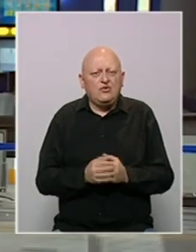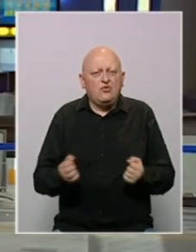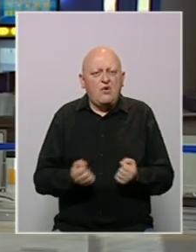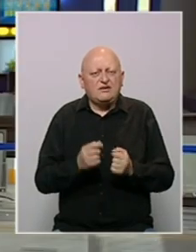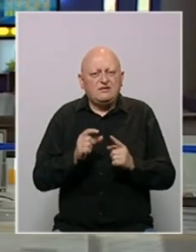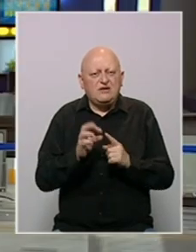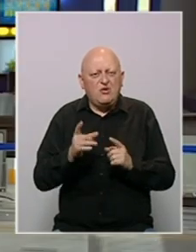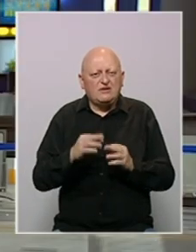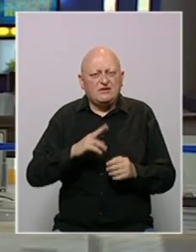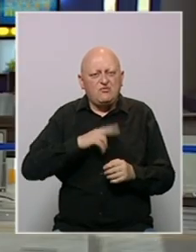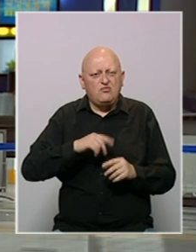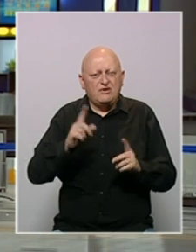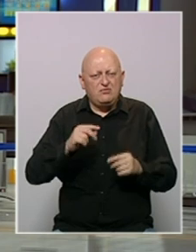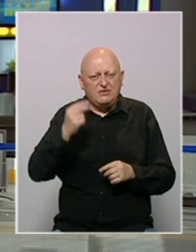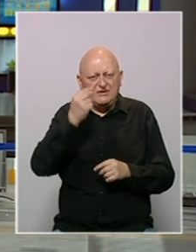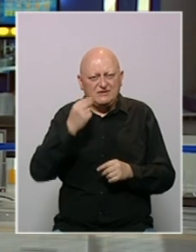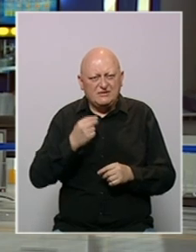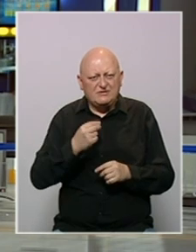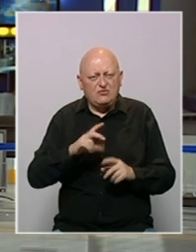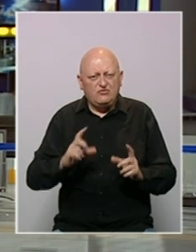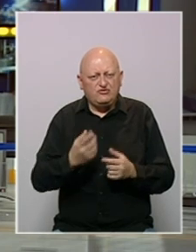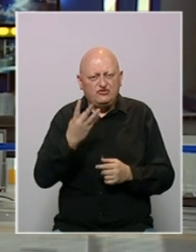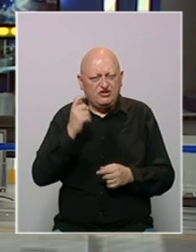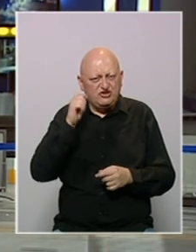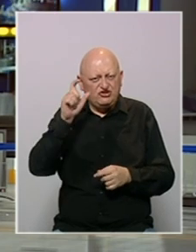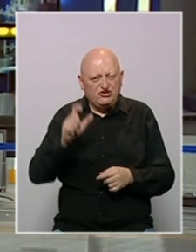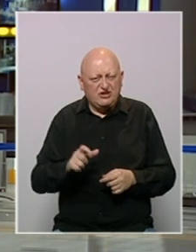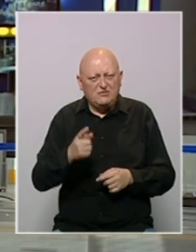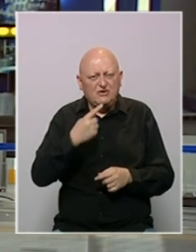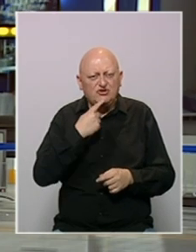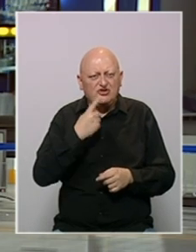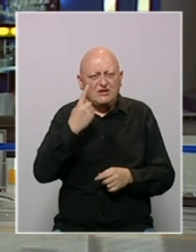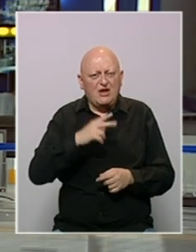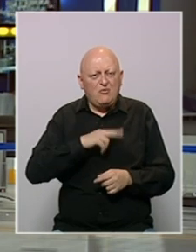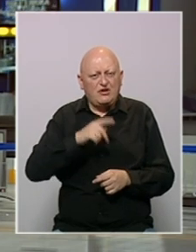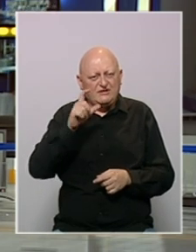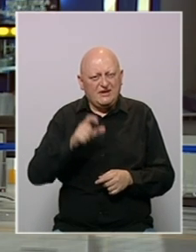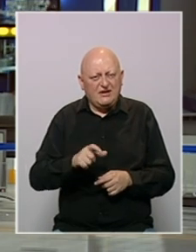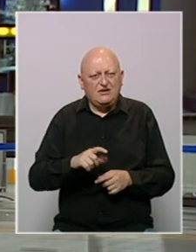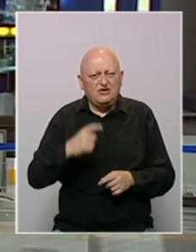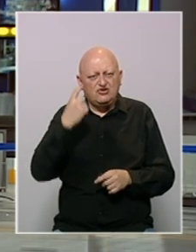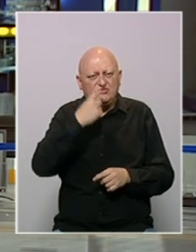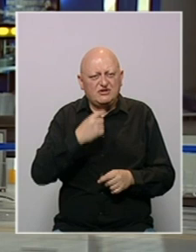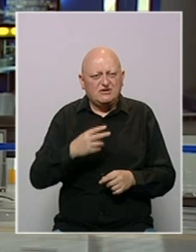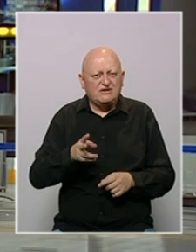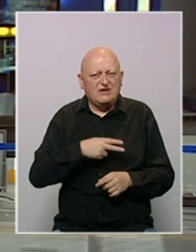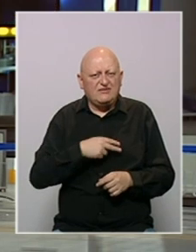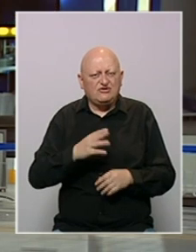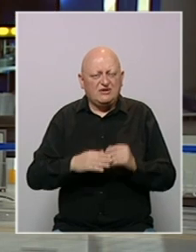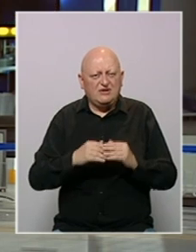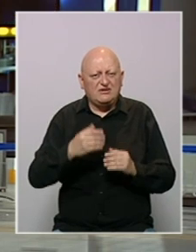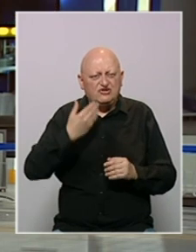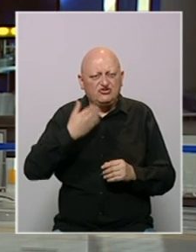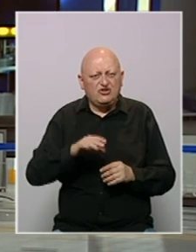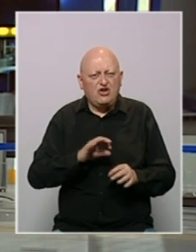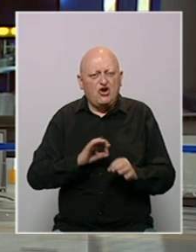U akciji Polisa Mupa Republike Srpske uhapšene su četiri žene, među kojima i jedna policajka. Sumljiče se za krivična